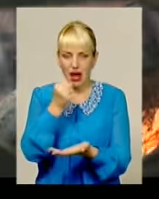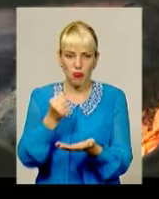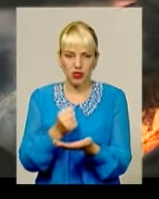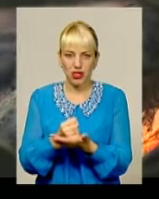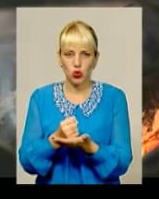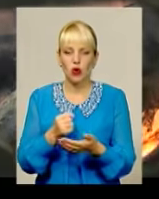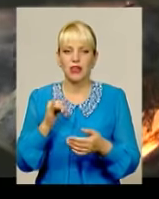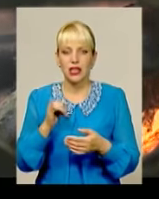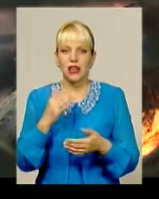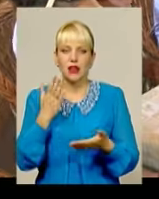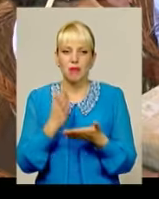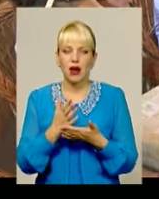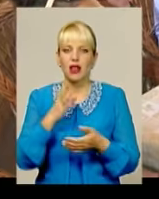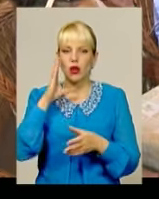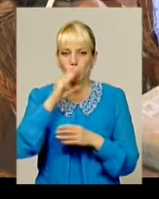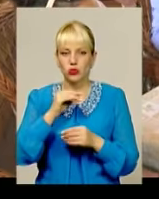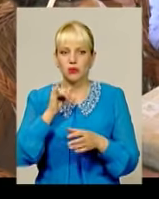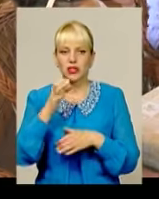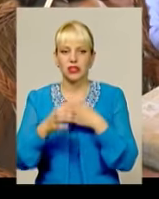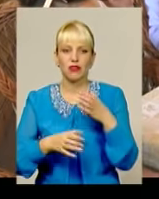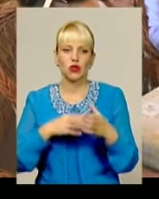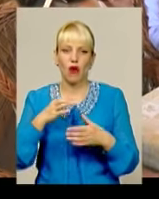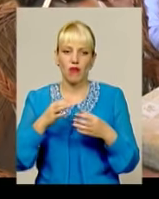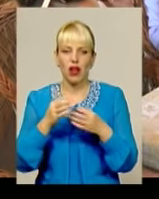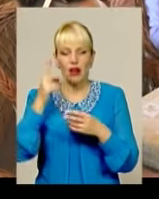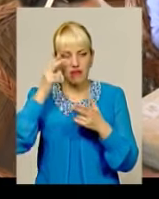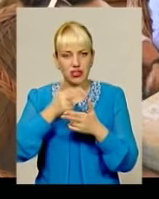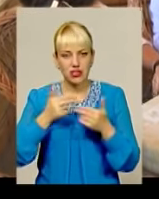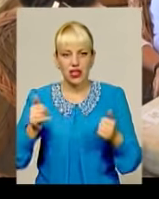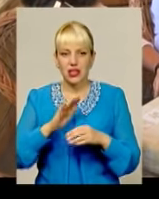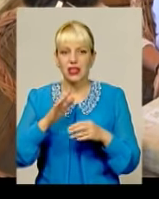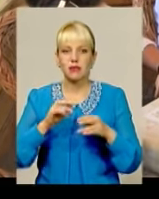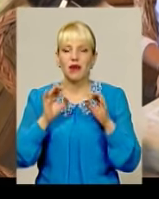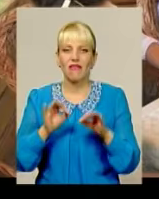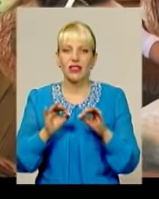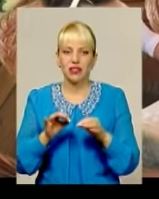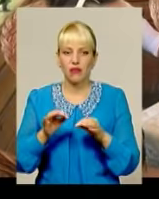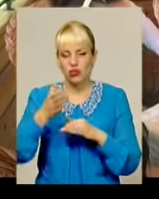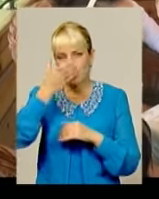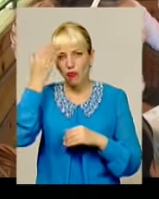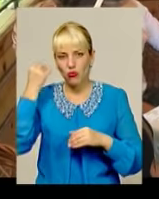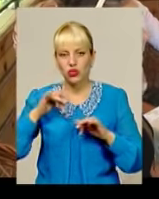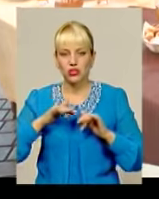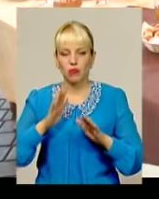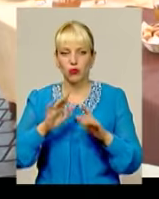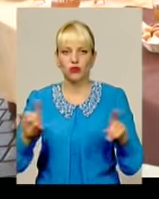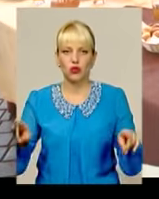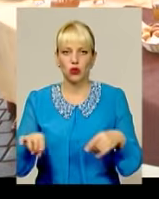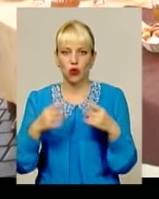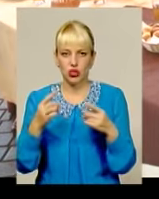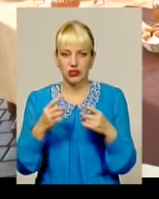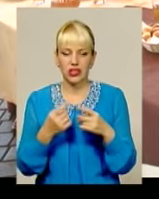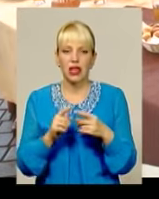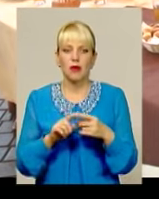свій час мали неабиякий успіх і світове визнання. Несправедливо забуті страви подільської кухні відроджуватиме проєкт «Проскурівські